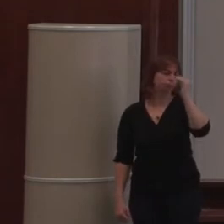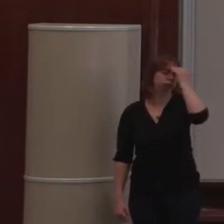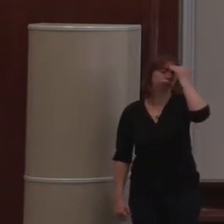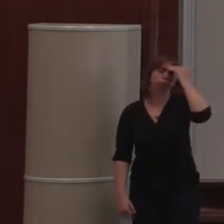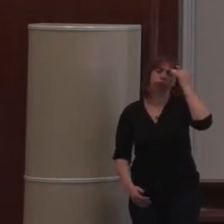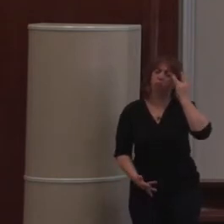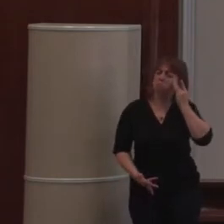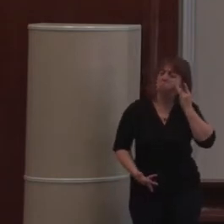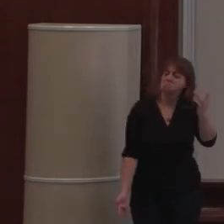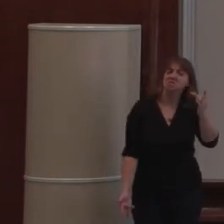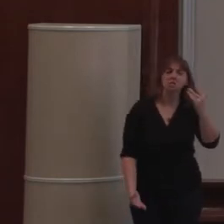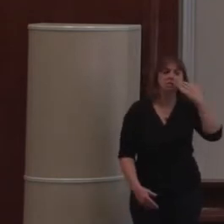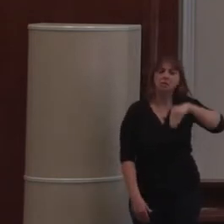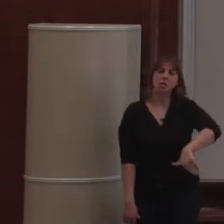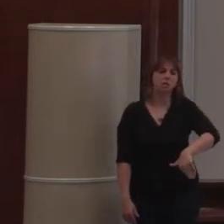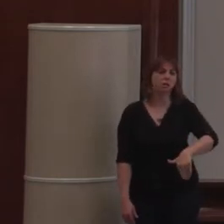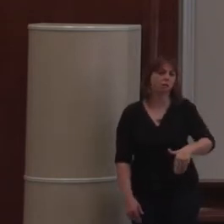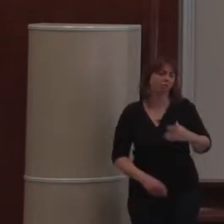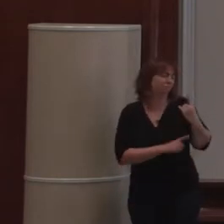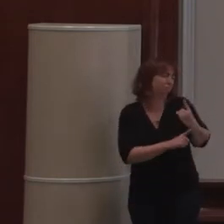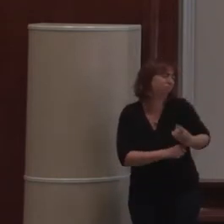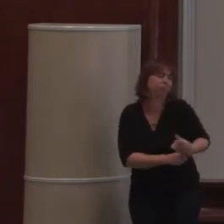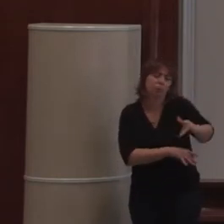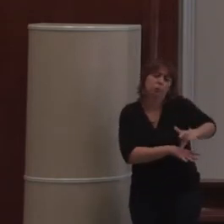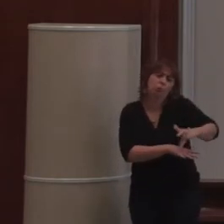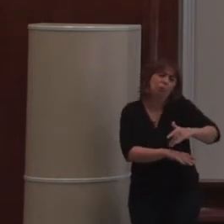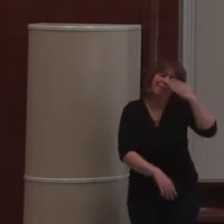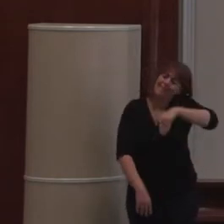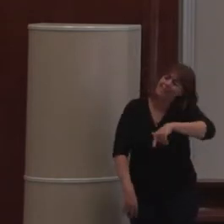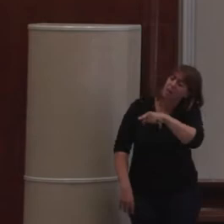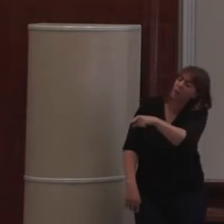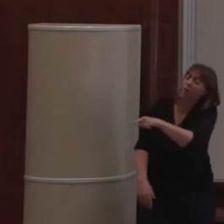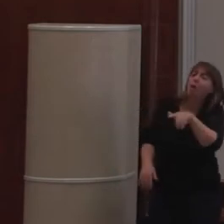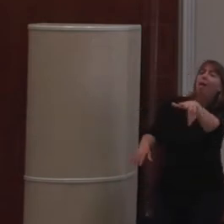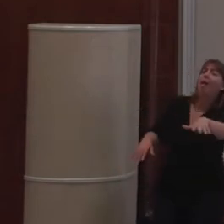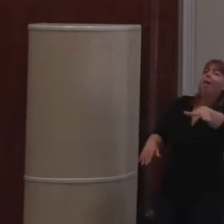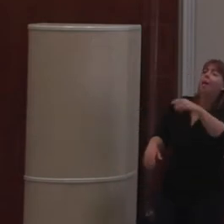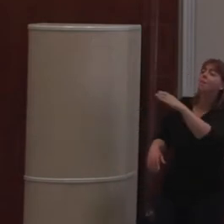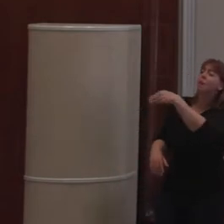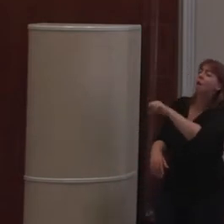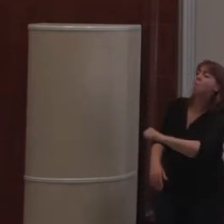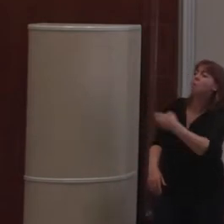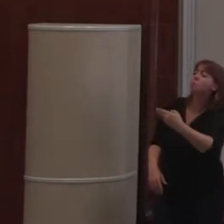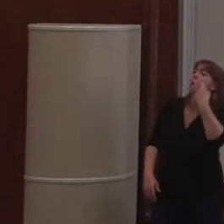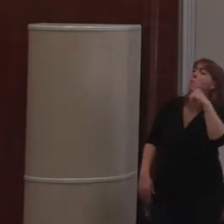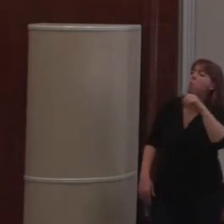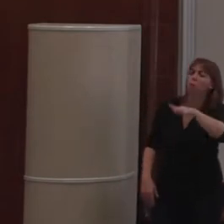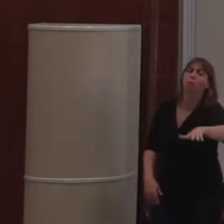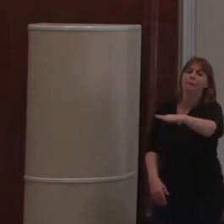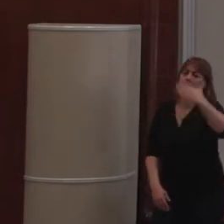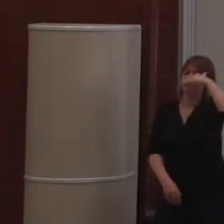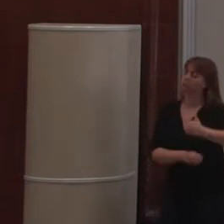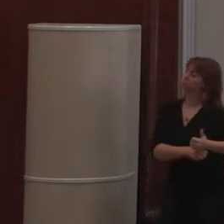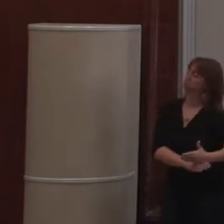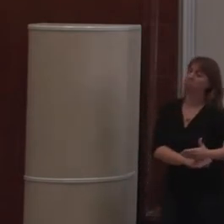longtemps. Ils savent ce qu'est un CMS. Ils savent quels sont les use cases que les gens attendent. Ils savent qu'est-ce qui est important et qu'est-ce qui est vital. Et ça, c'est aussi une